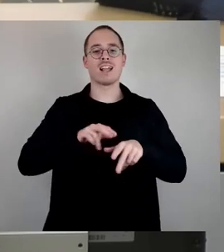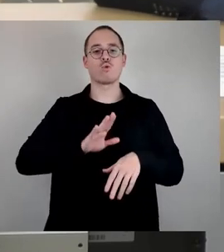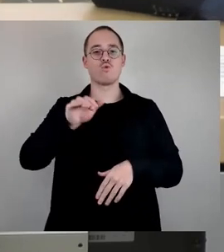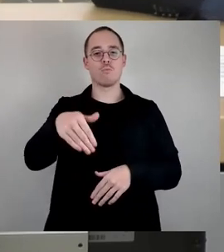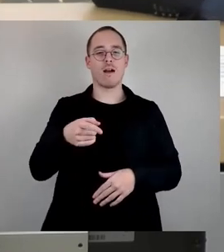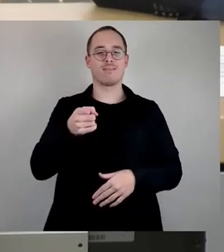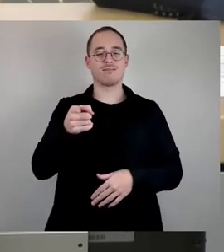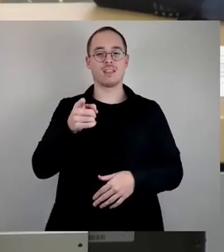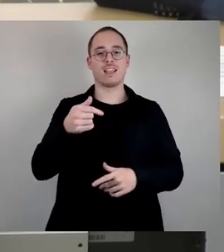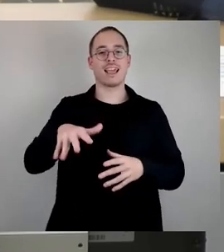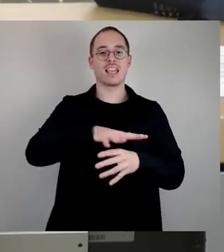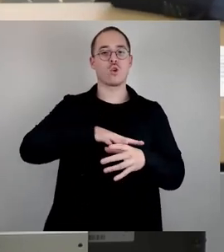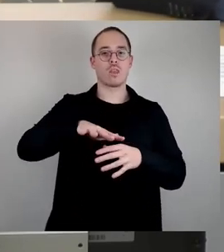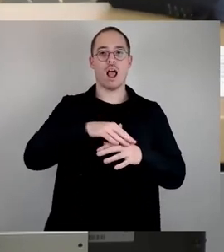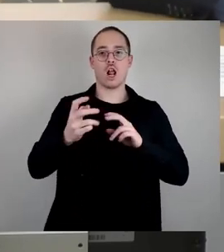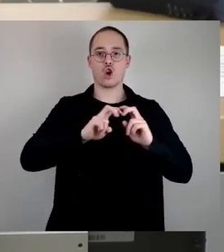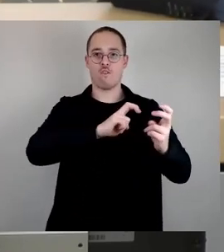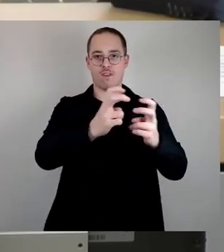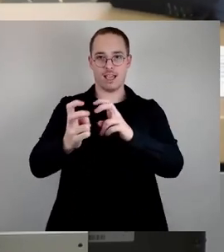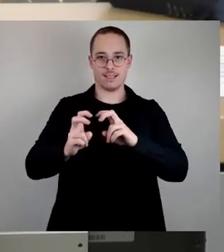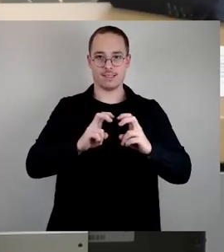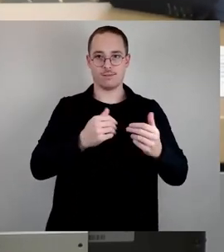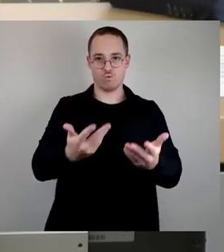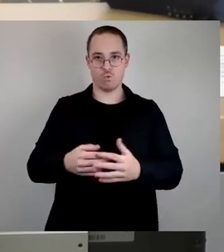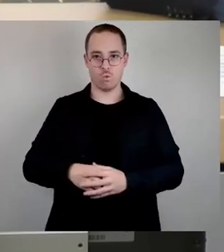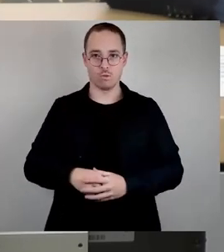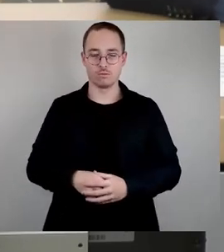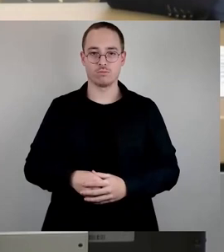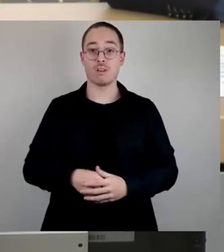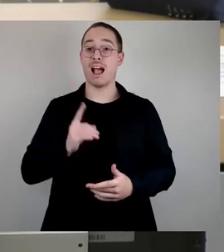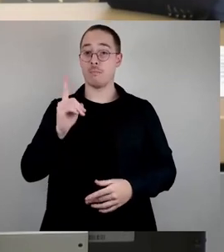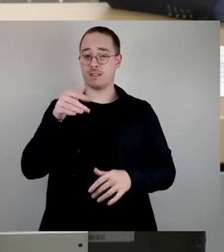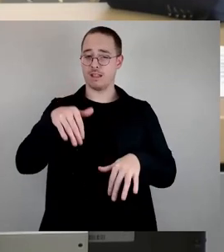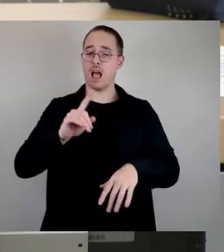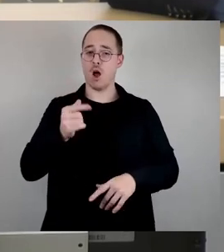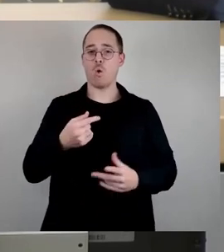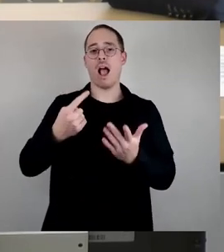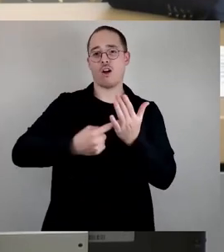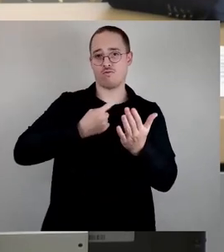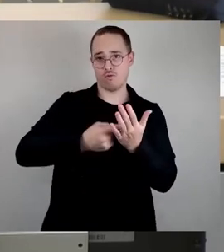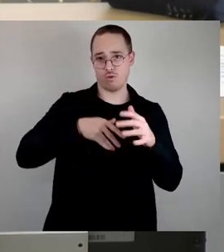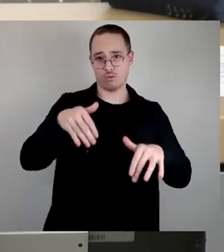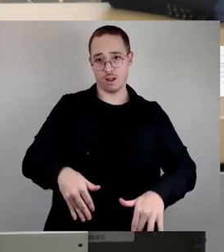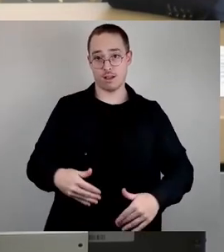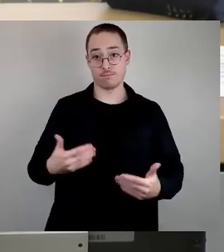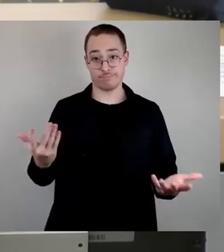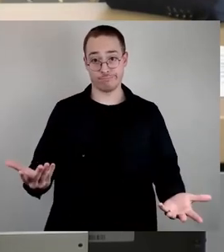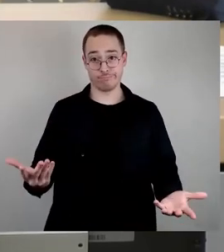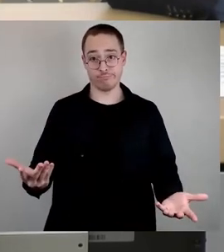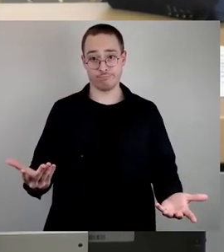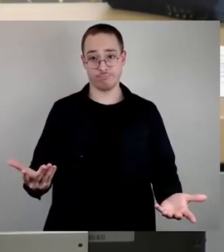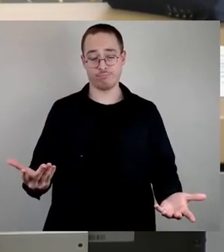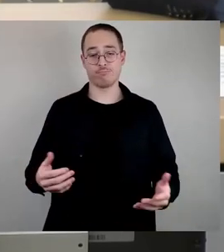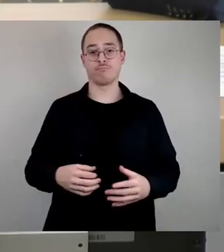Dabei gibt es durchaus große Herausforderungen zu bewältigen. Die größte Herausforderung ist fraglos die der